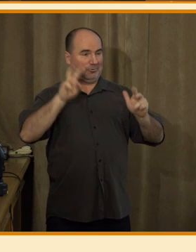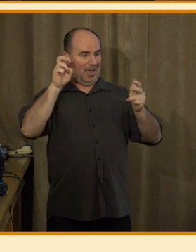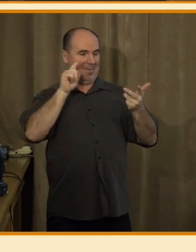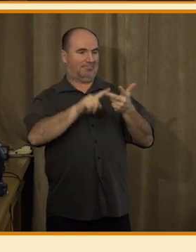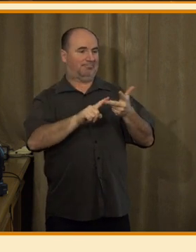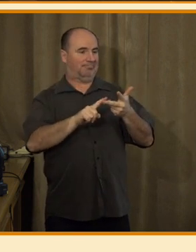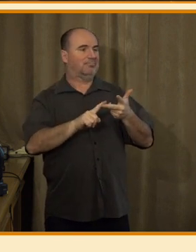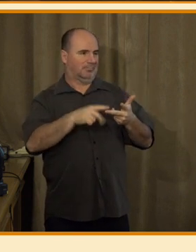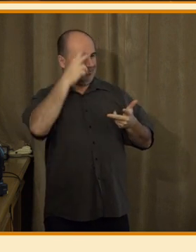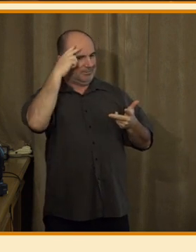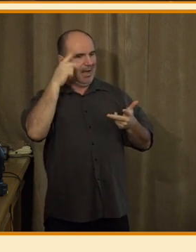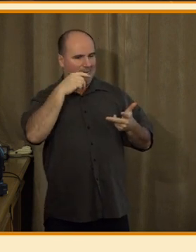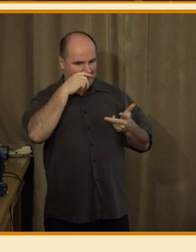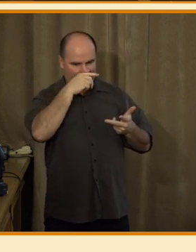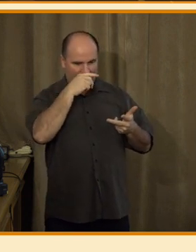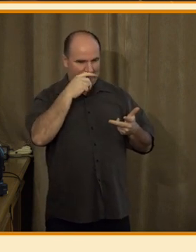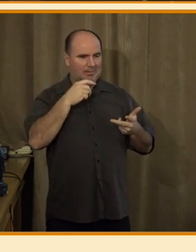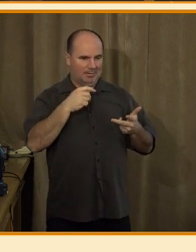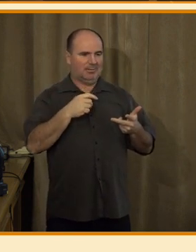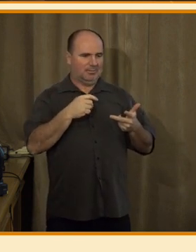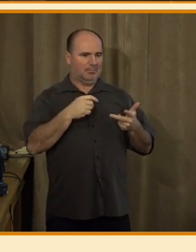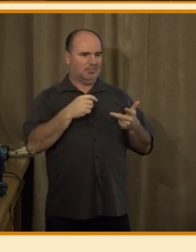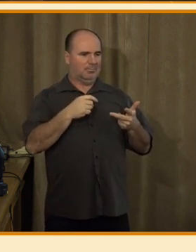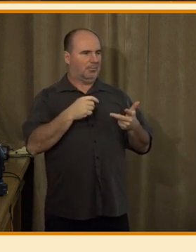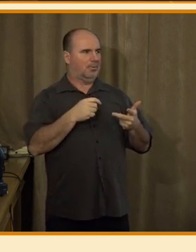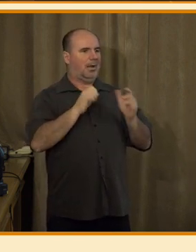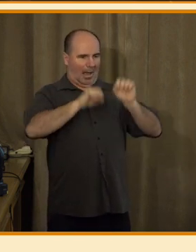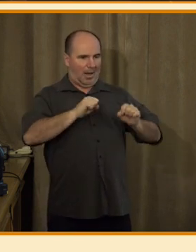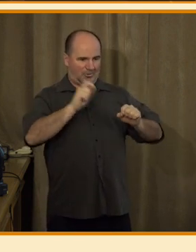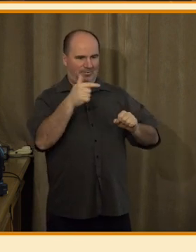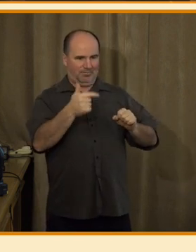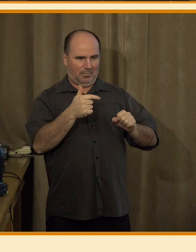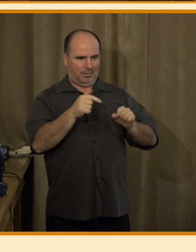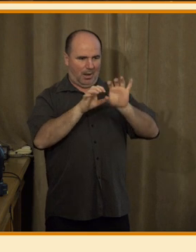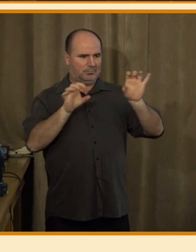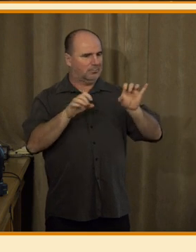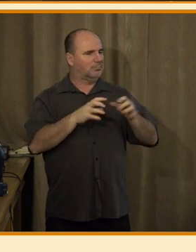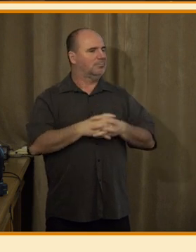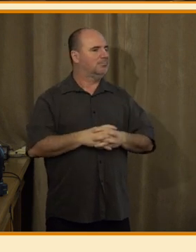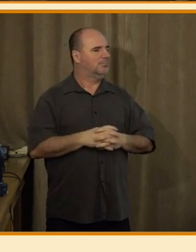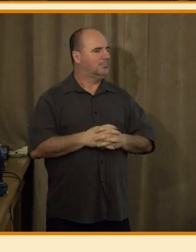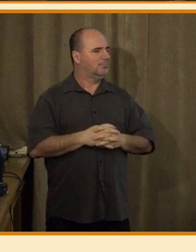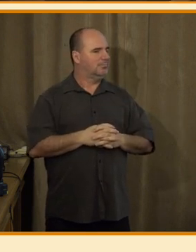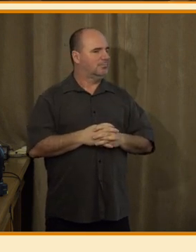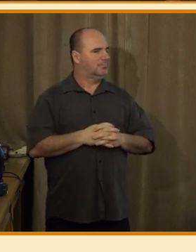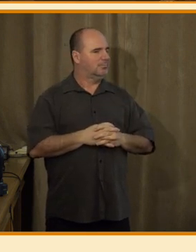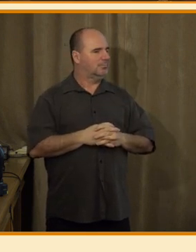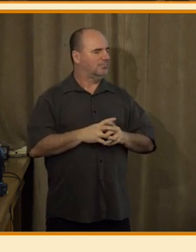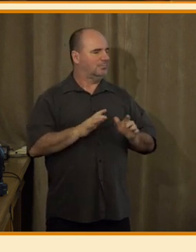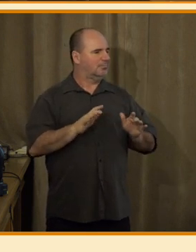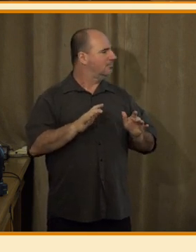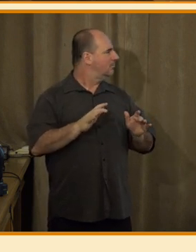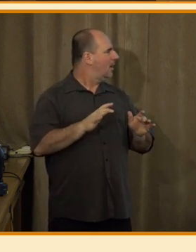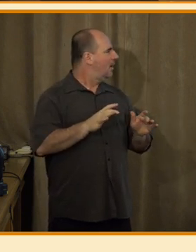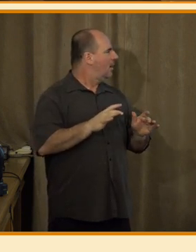My se řídíme několika kodexy, všetně toho AI, který napsal především Pavel Kasík, Jirka Kubík, šefredaktor seznam